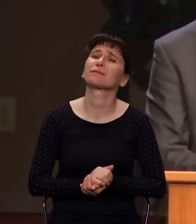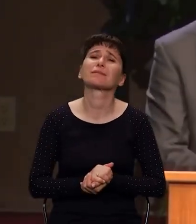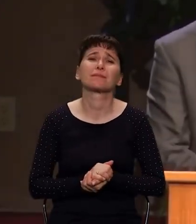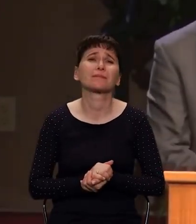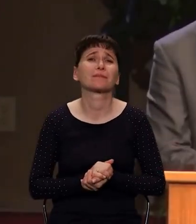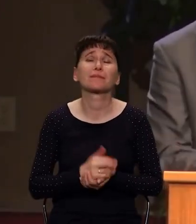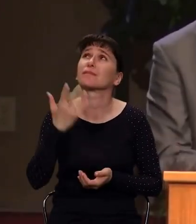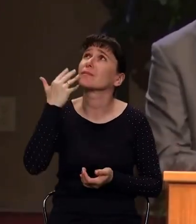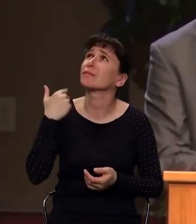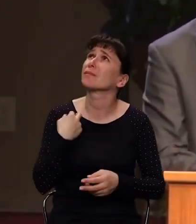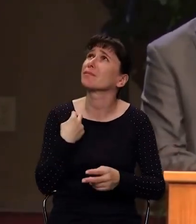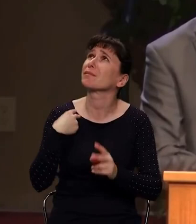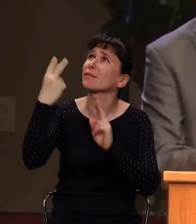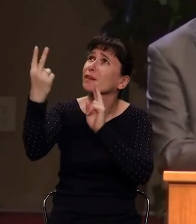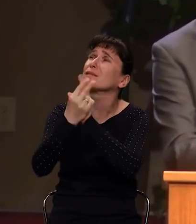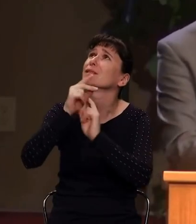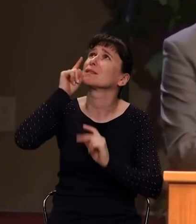чтобы когда я приду в вечность,